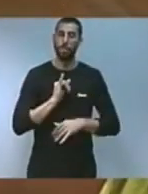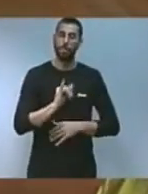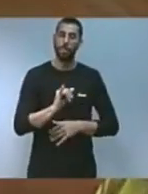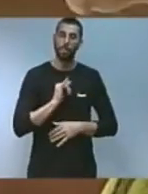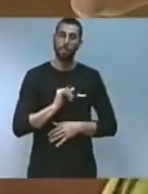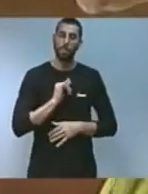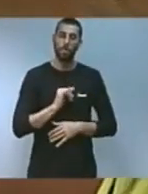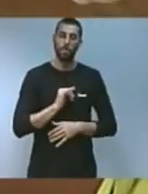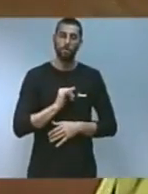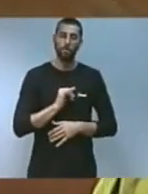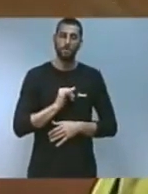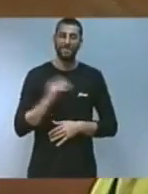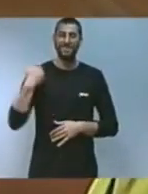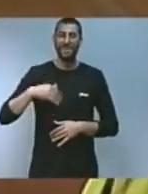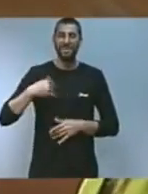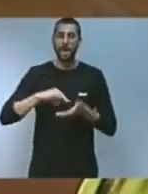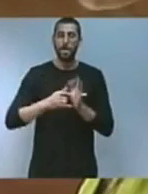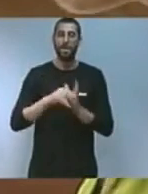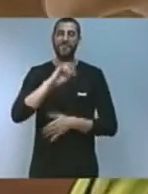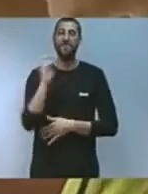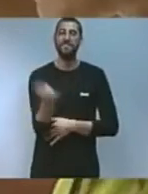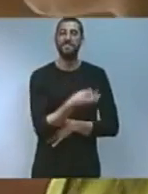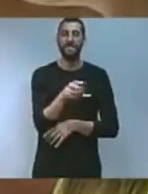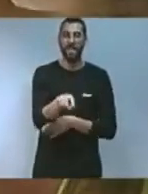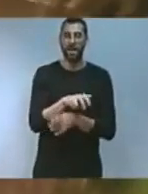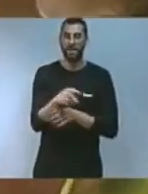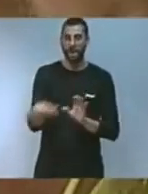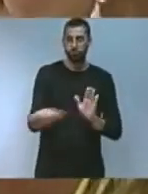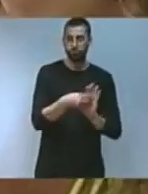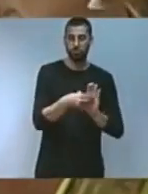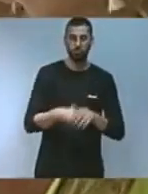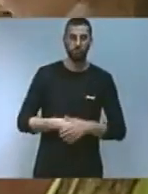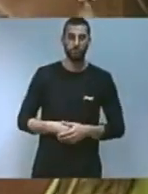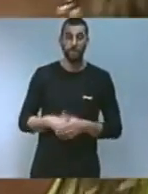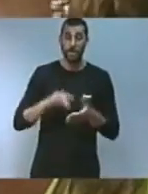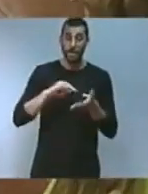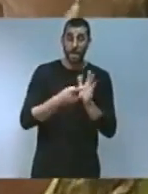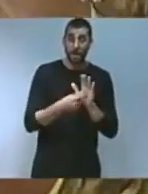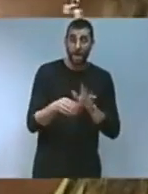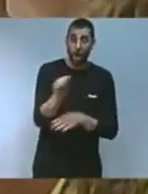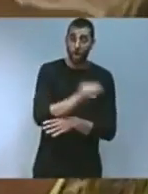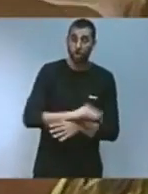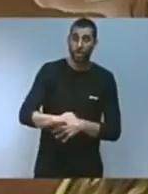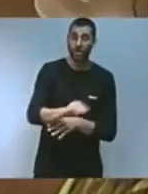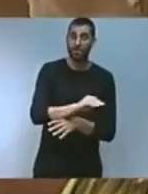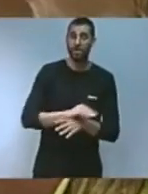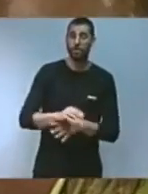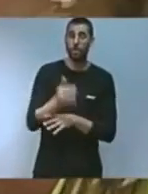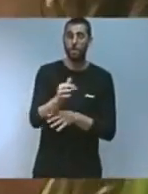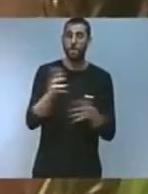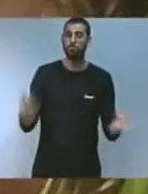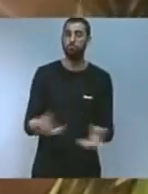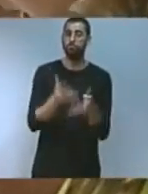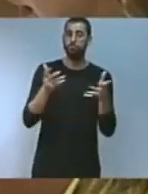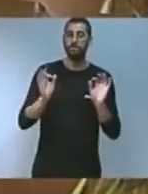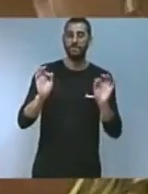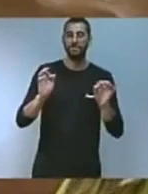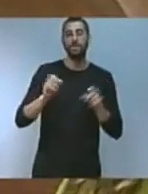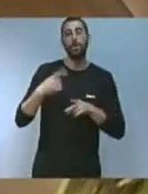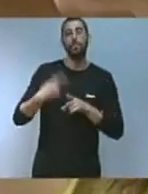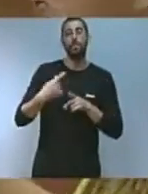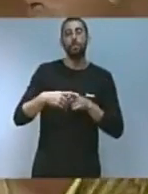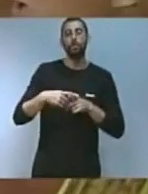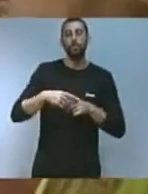en marxa el pla de diversitat agrària un pla de conservació i promoció de les varietats tradicionals locals però